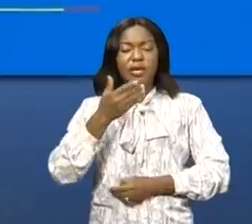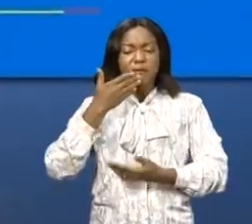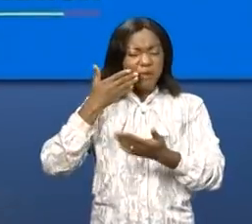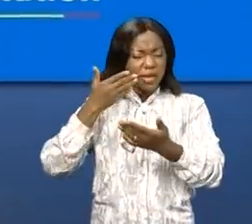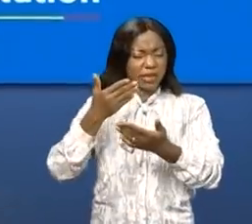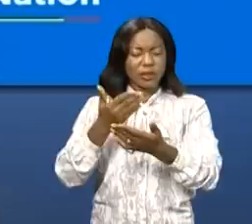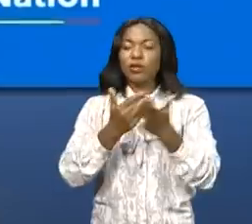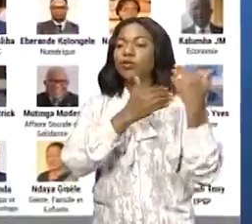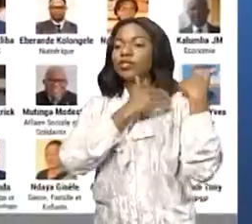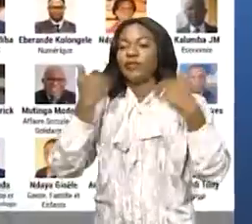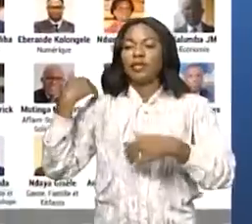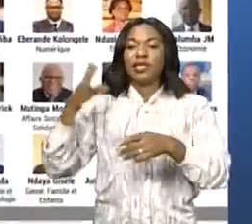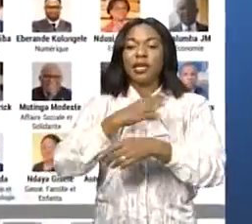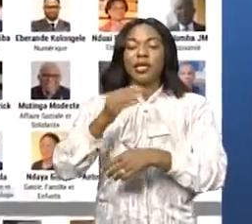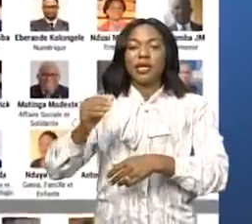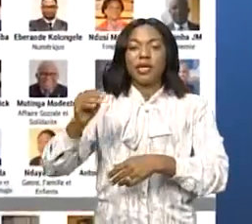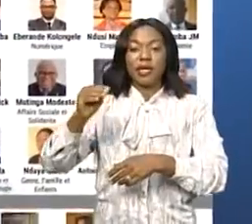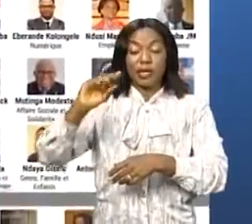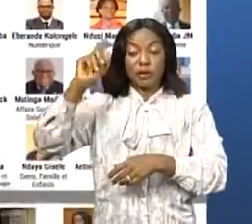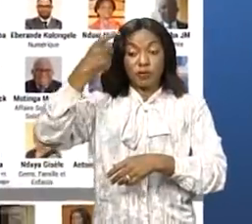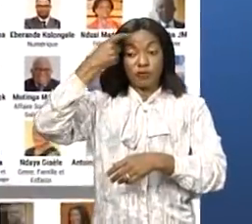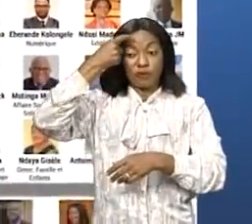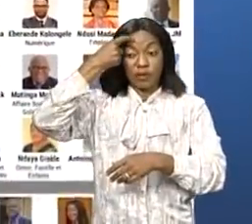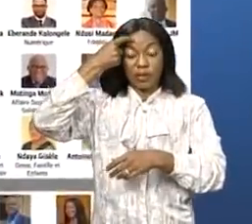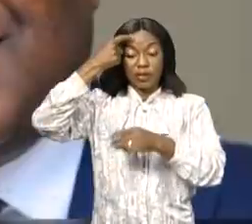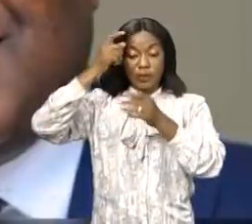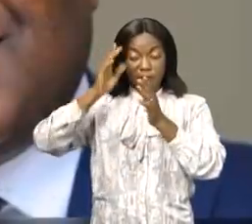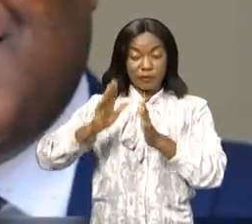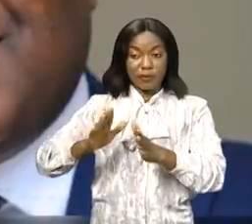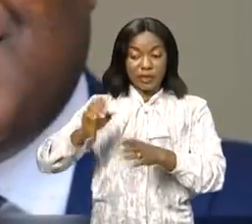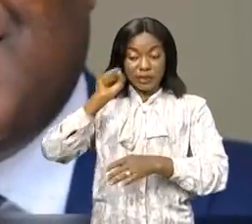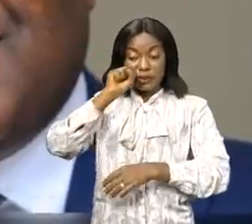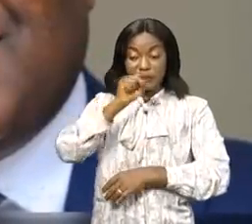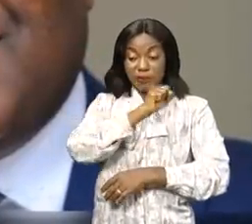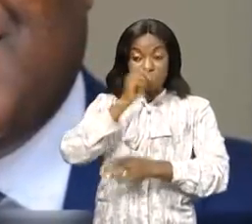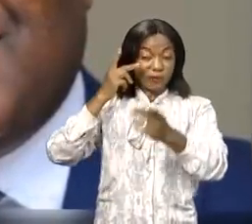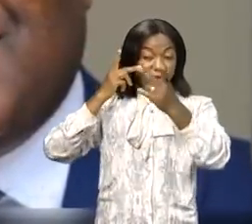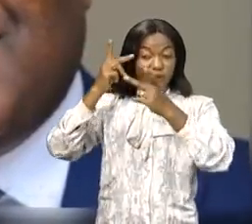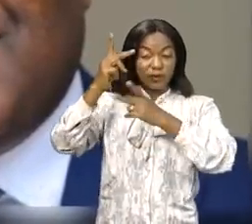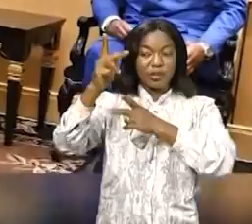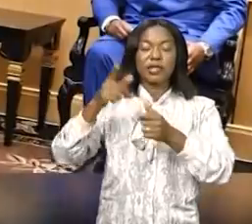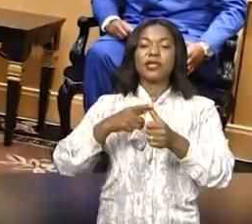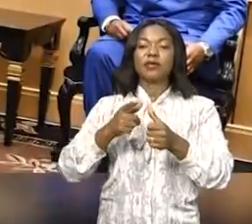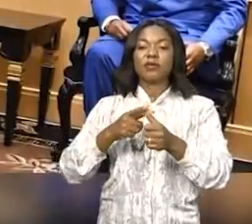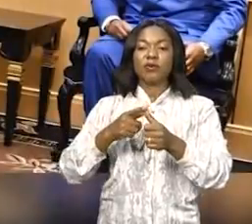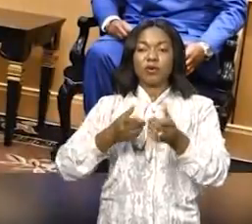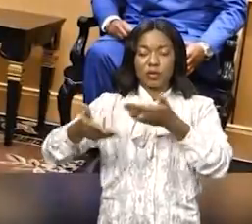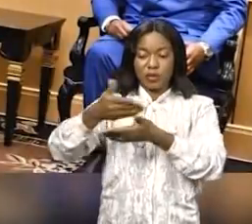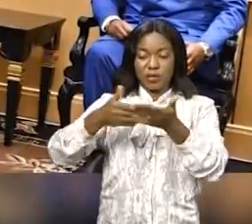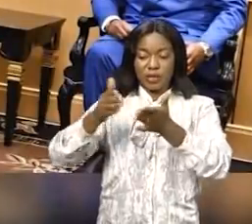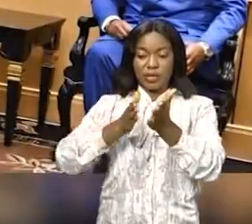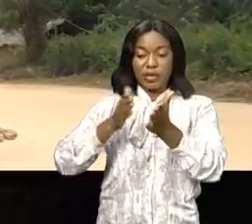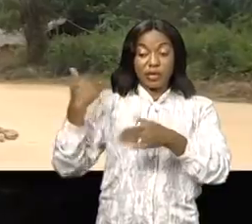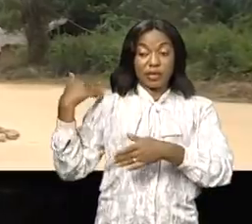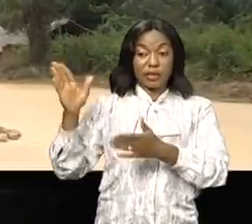Samaloukonde et réitère son soutien aux actions du chef de l'État qui vise principalement l'instauration d'un État de